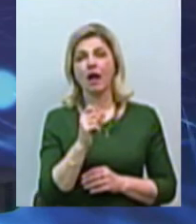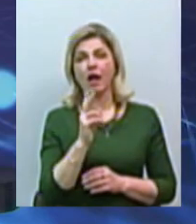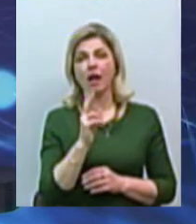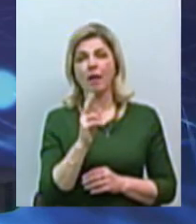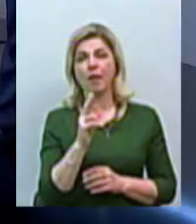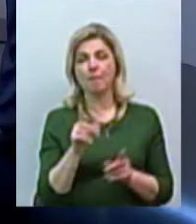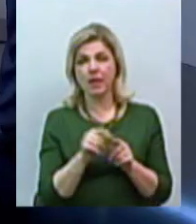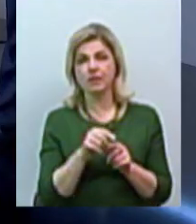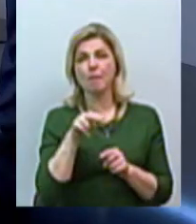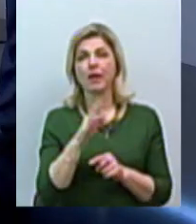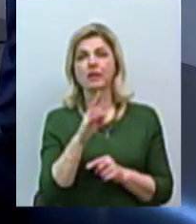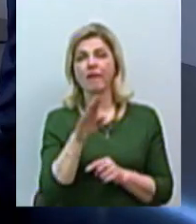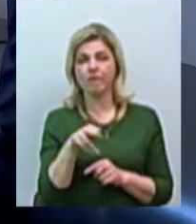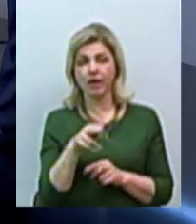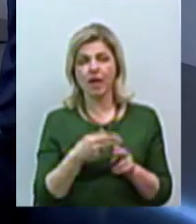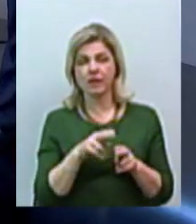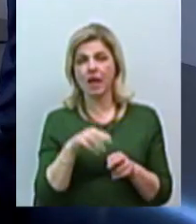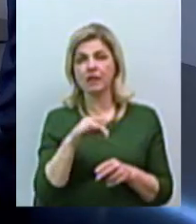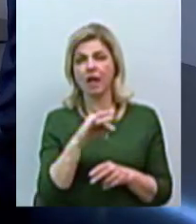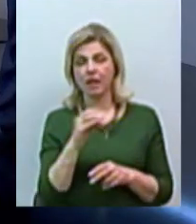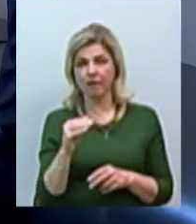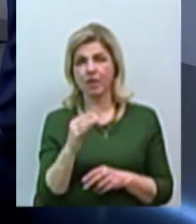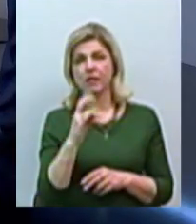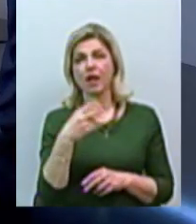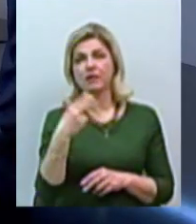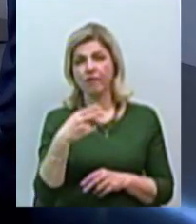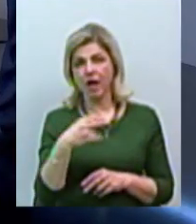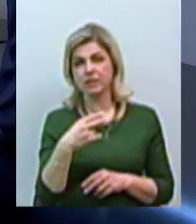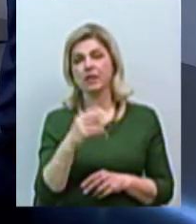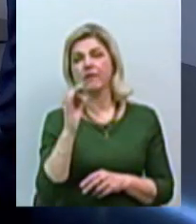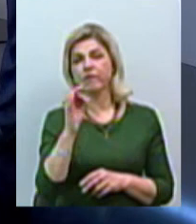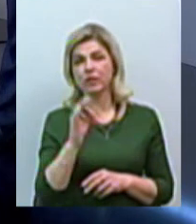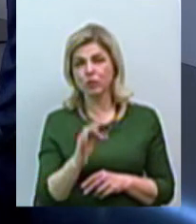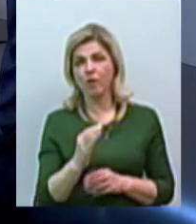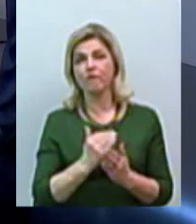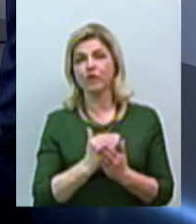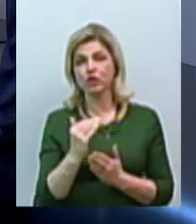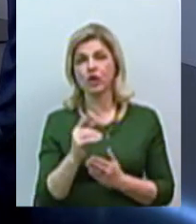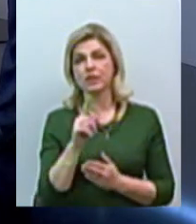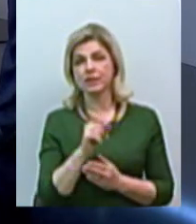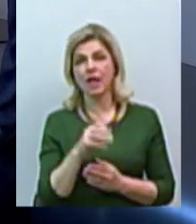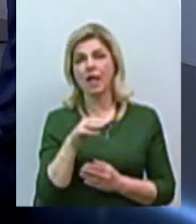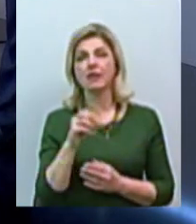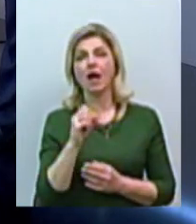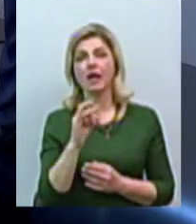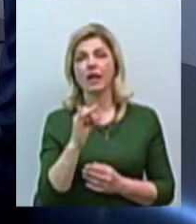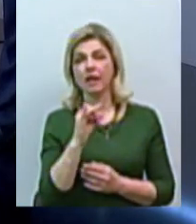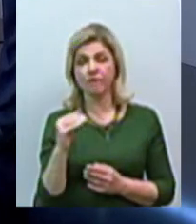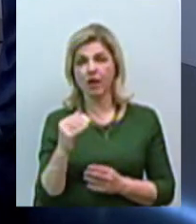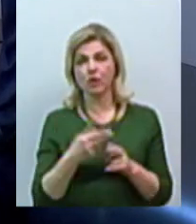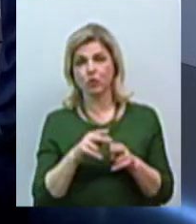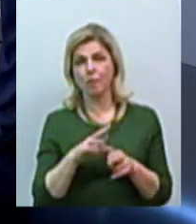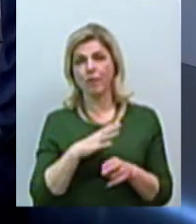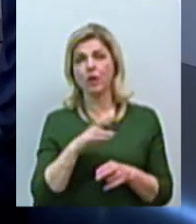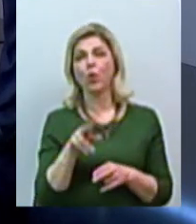ПДВ. Цей тариф на 20,4% вищий за тариф, який діяв